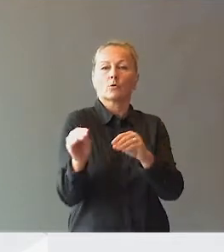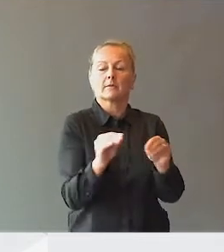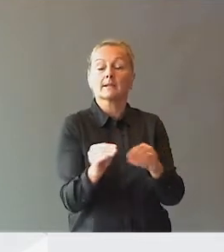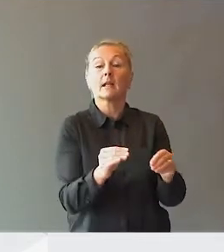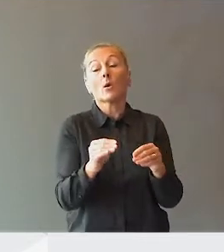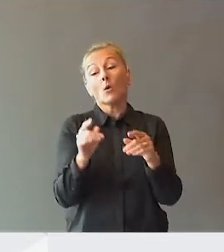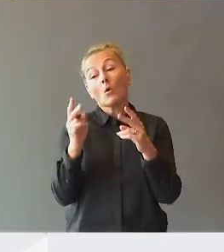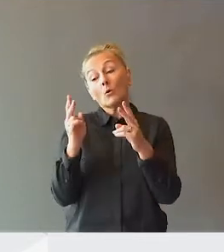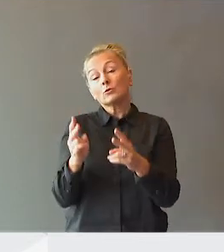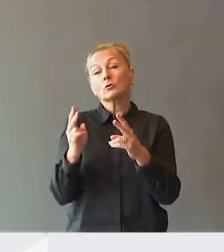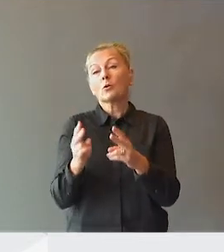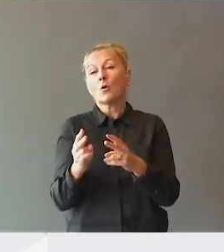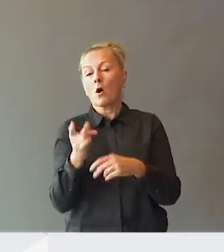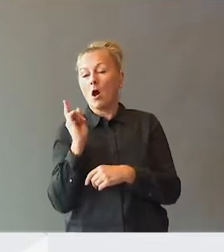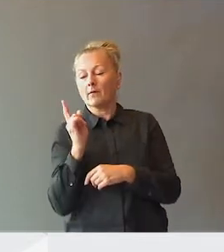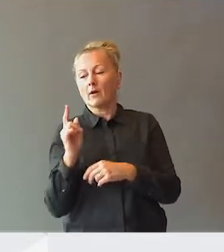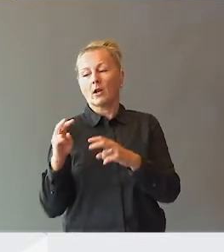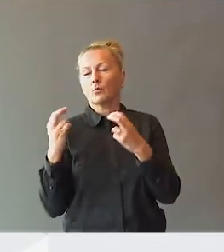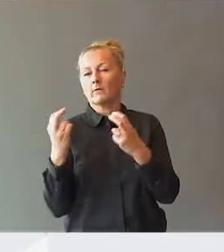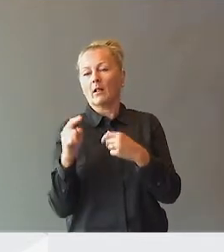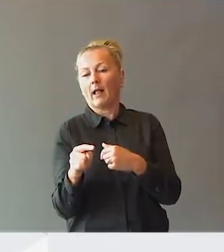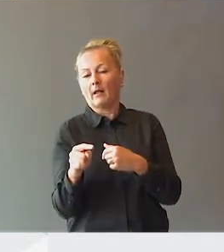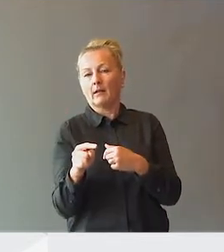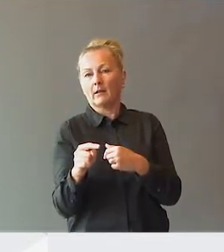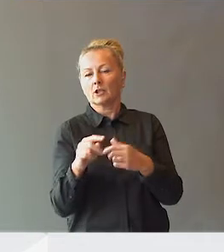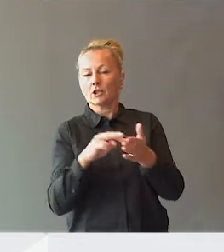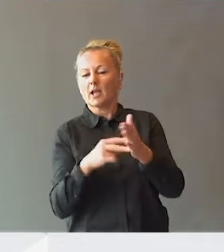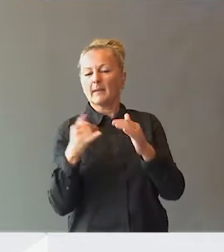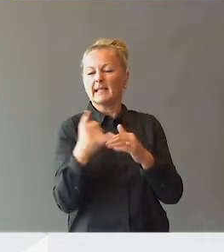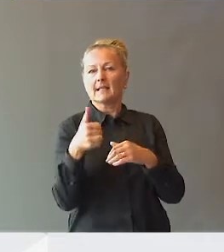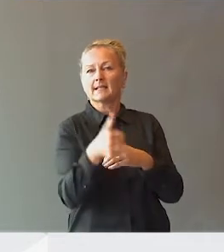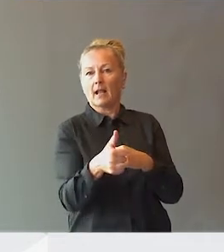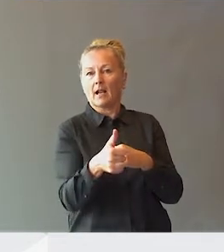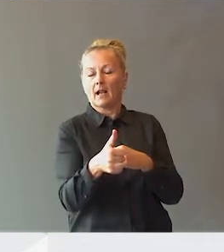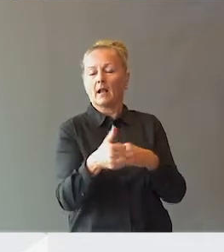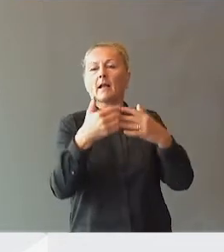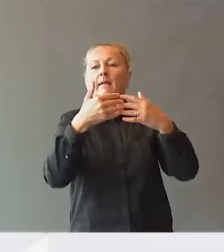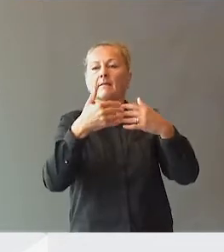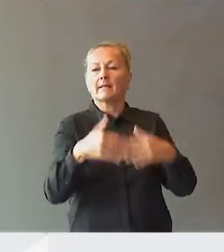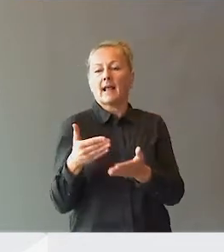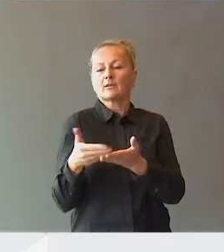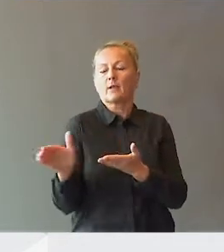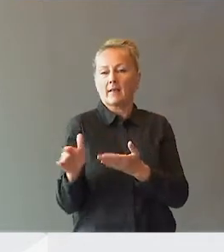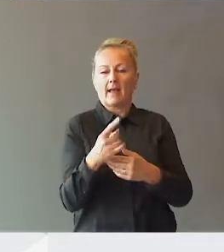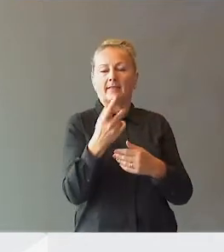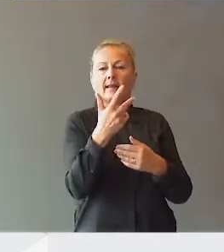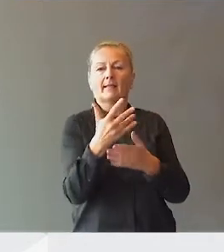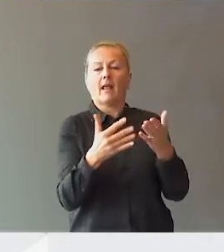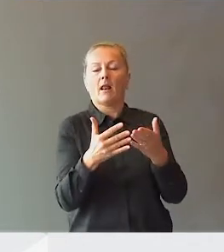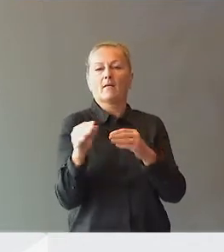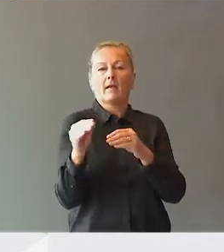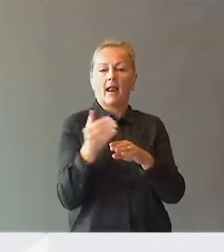Dessuten advarer utvalget om at systemet i seg selv virker ekskluderende, da en tredjedel av elevene som har